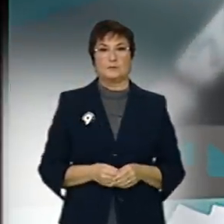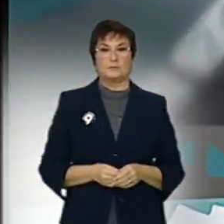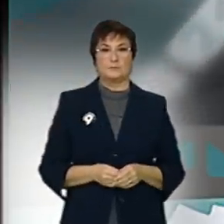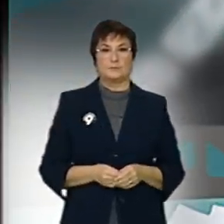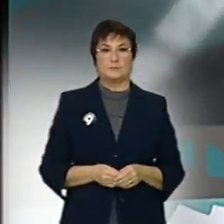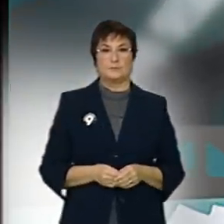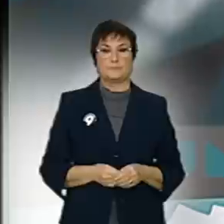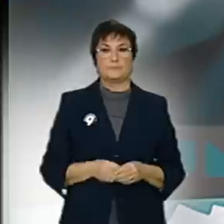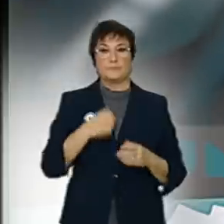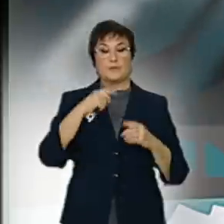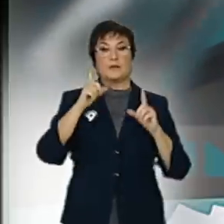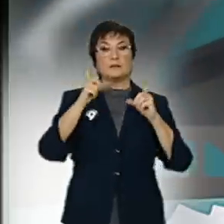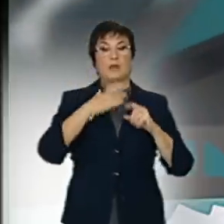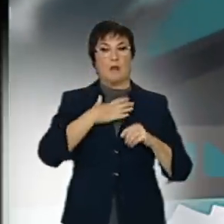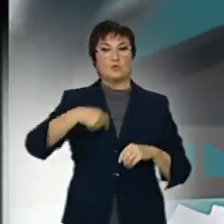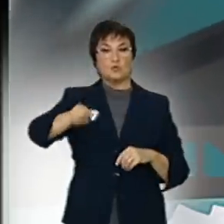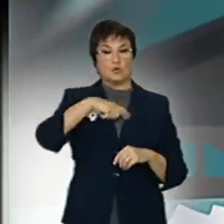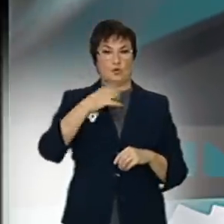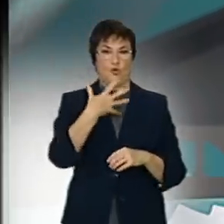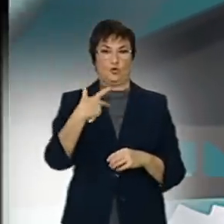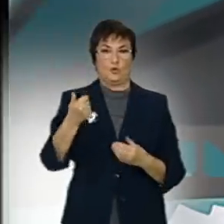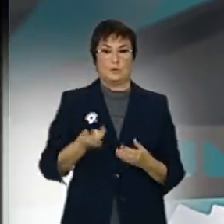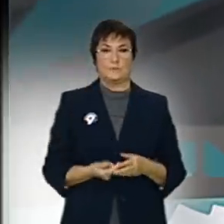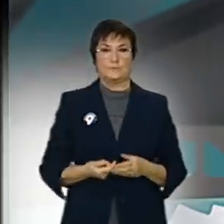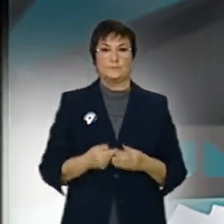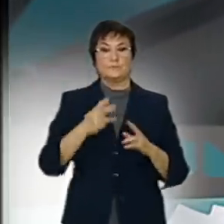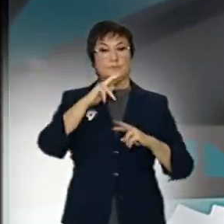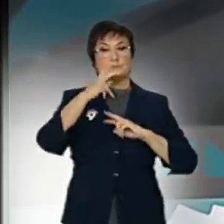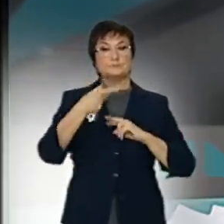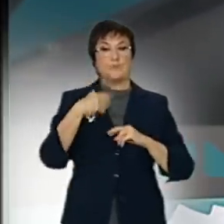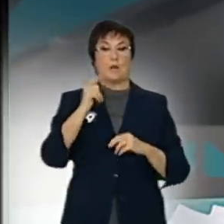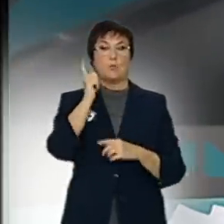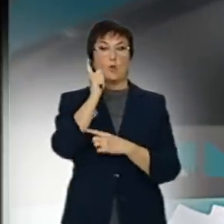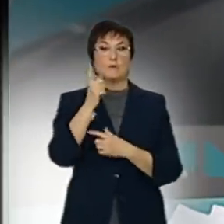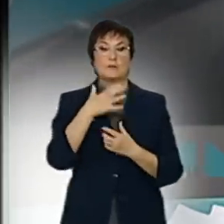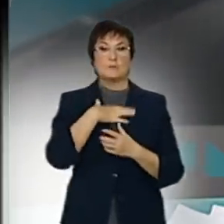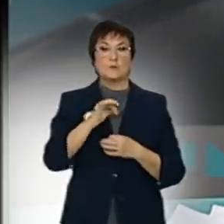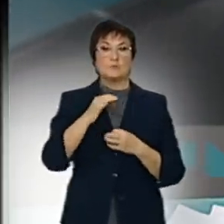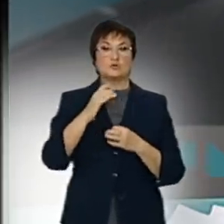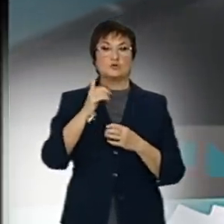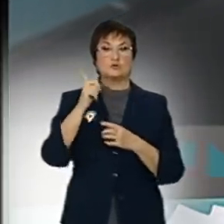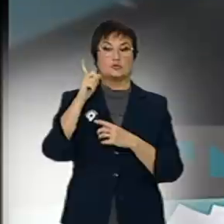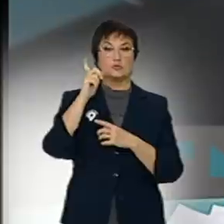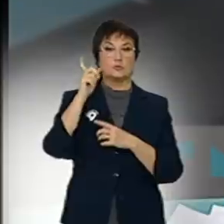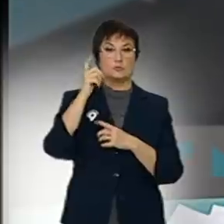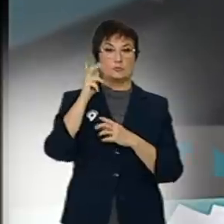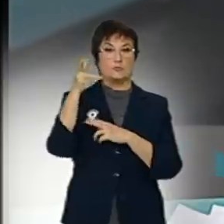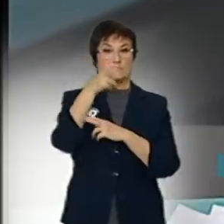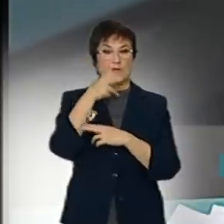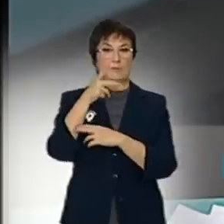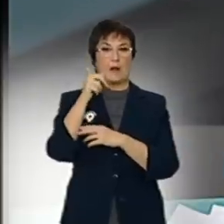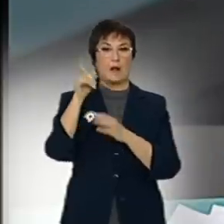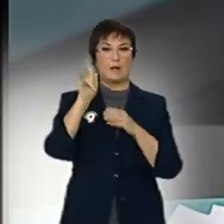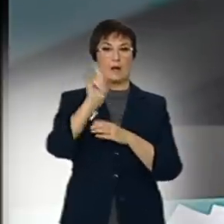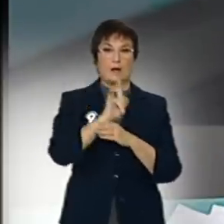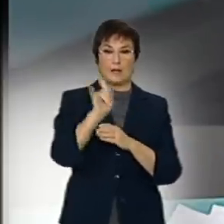el senyal a tots els valencians. Dir-te que bé, tenim telèfons mòbils, si podeu gravar fotografies, si podeu enviar